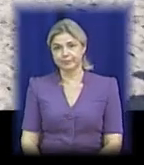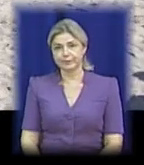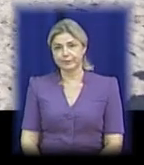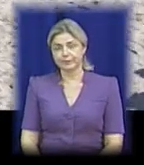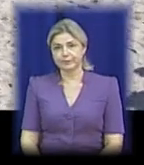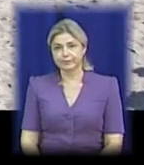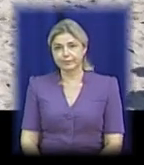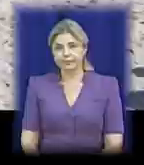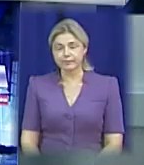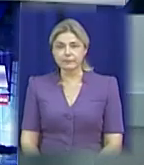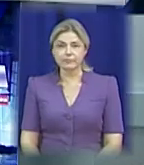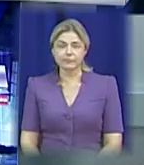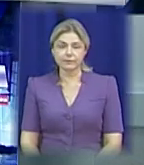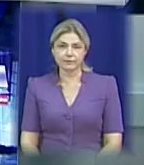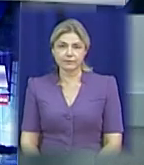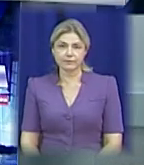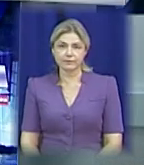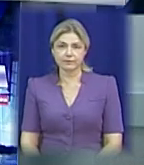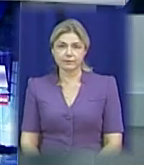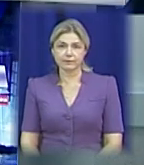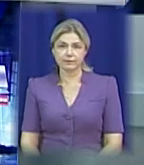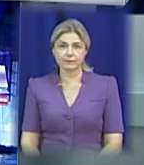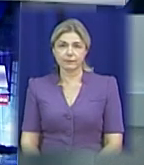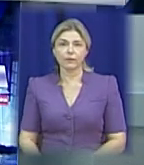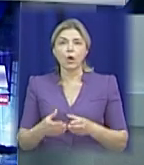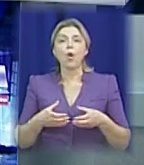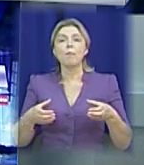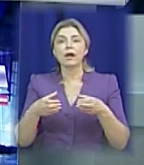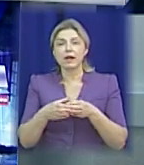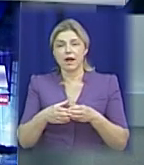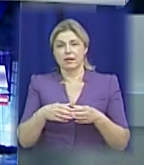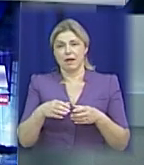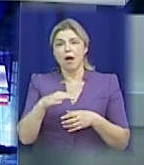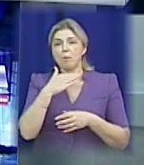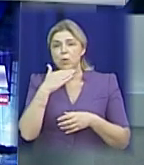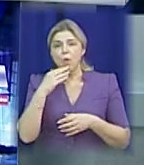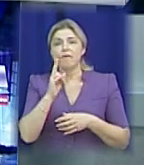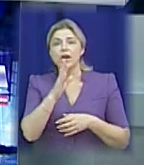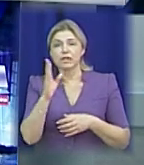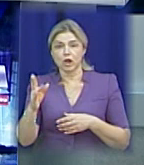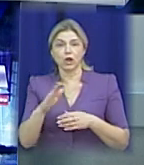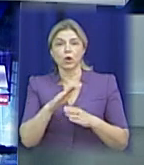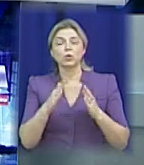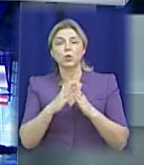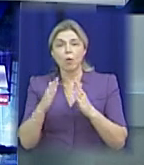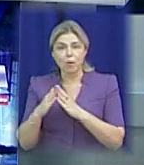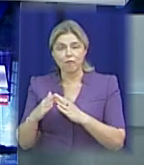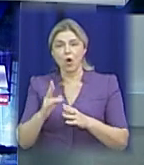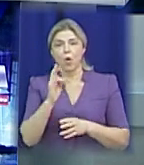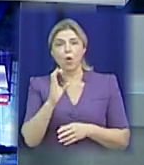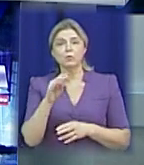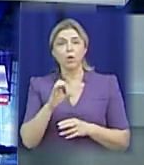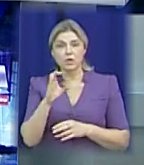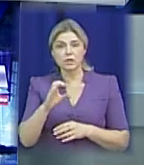новини, Миколаївщини. В об'єднанні співвласників багатоквартирного будинку «Космос» мешканці самотужко